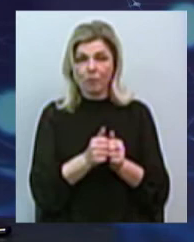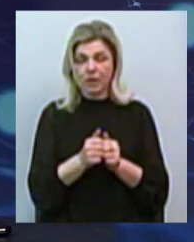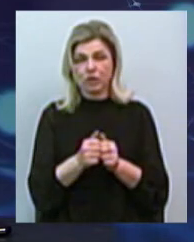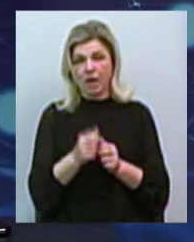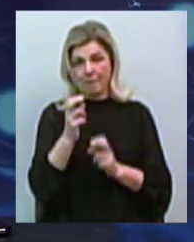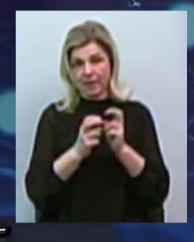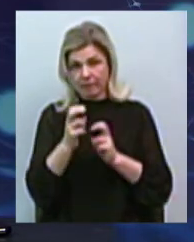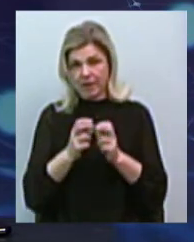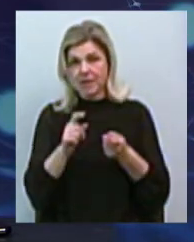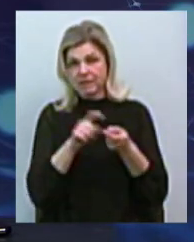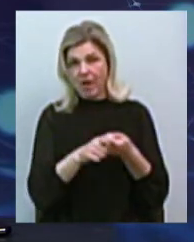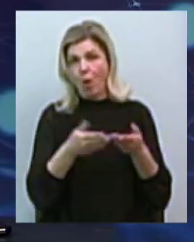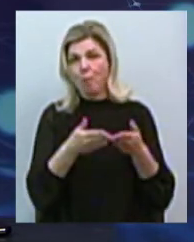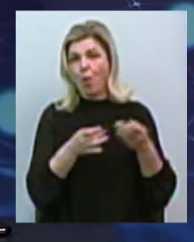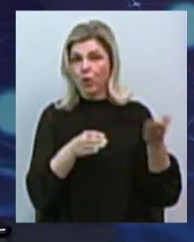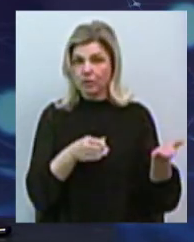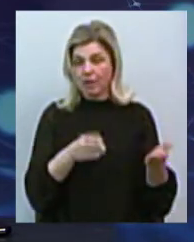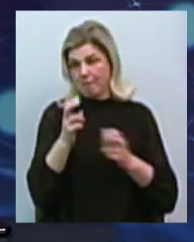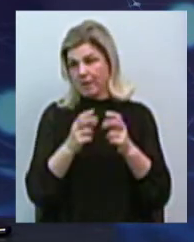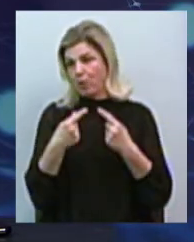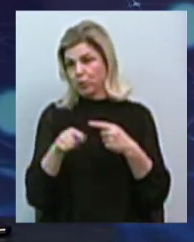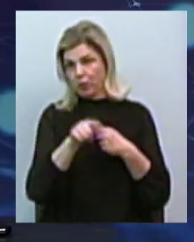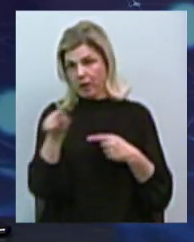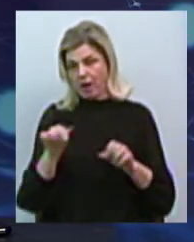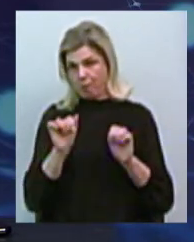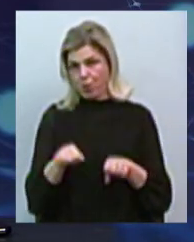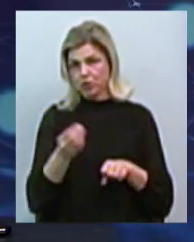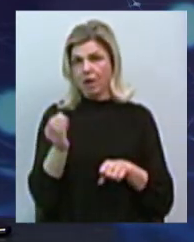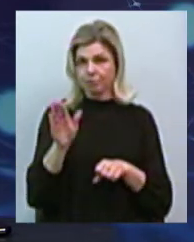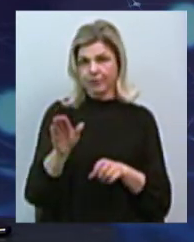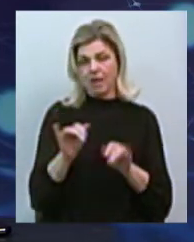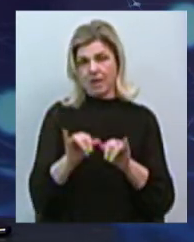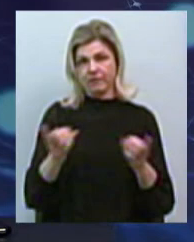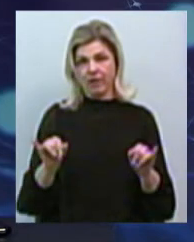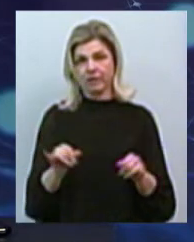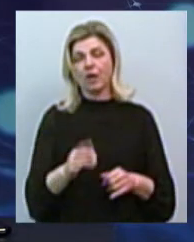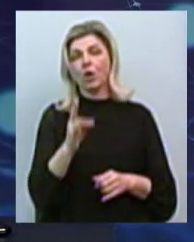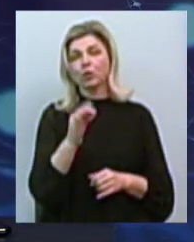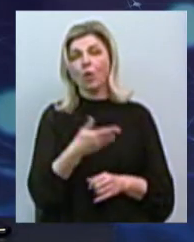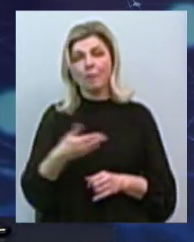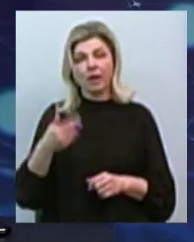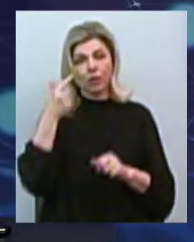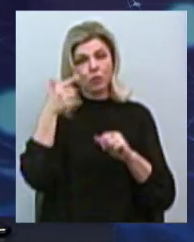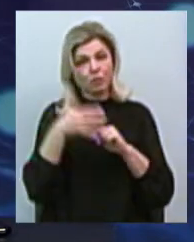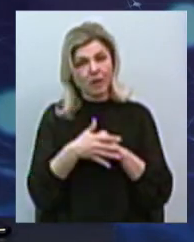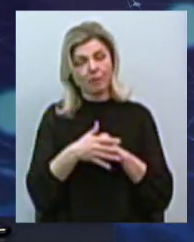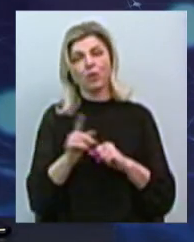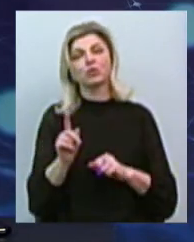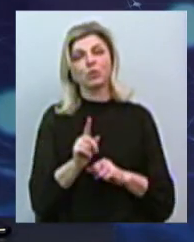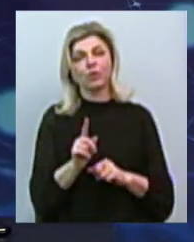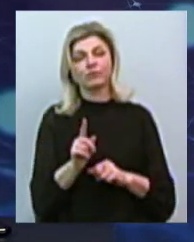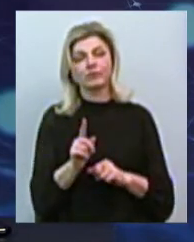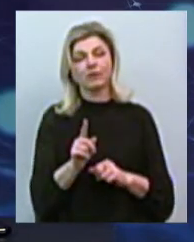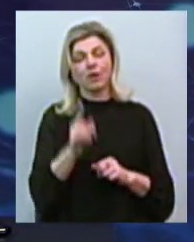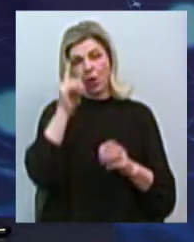портовою діяльністю. Тобто, ну, це не співставні цифри, але ж ми розуміємо, що, ну,